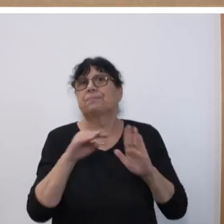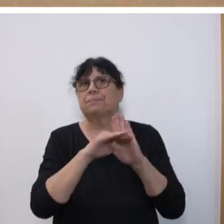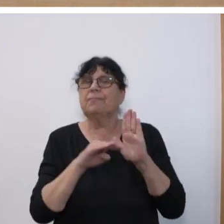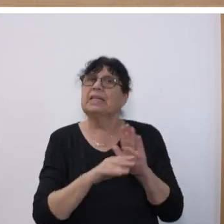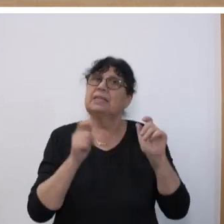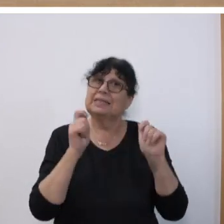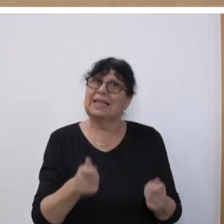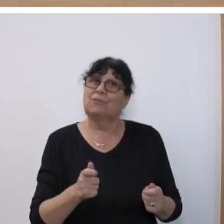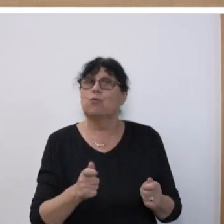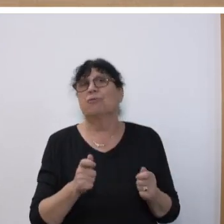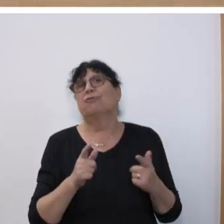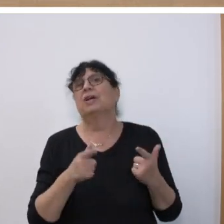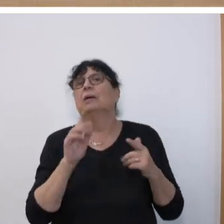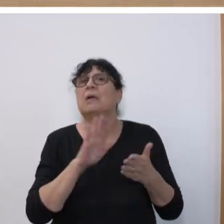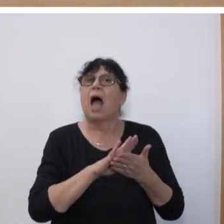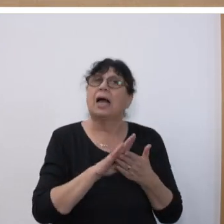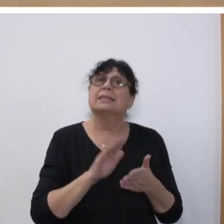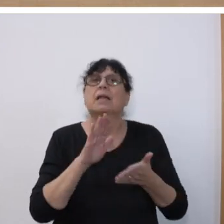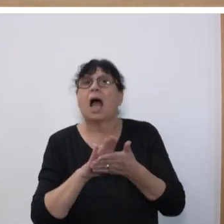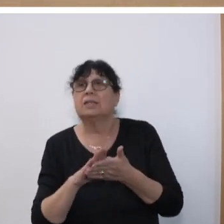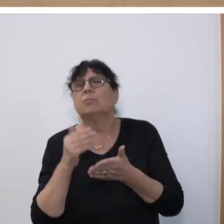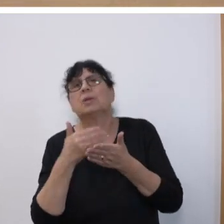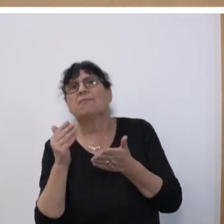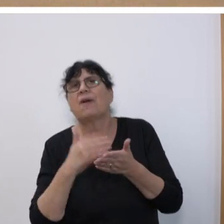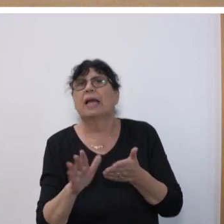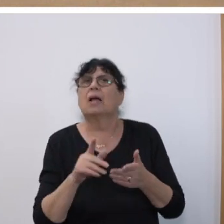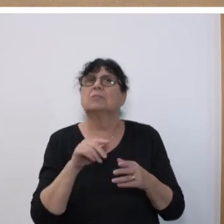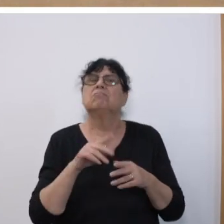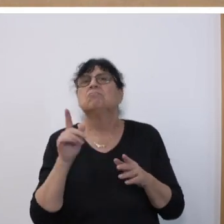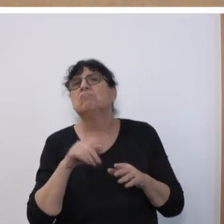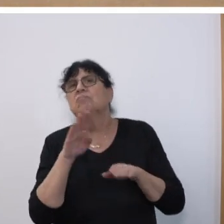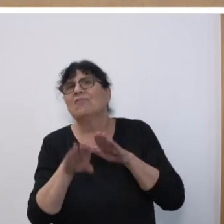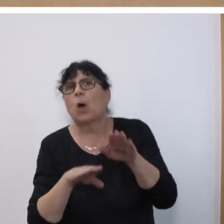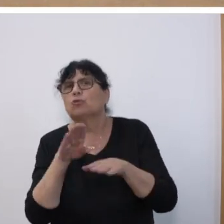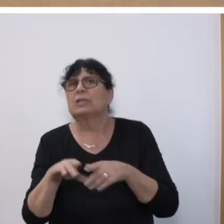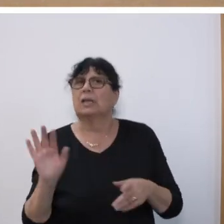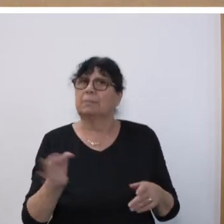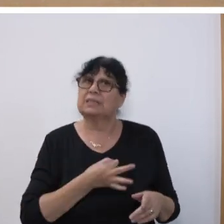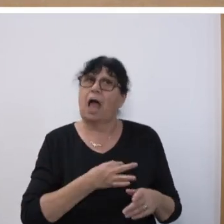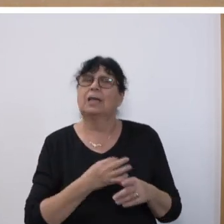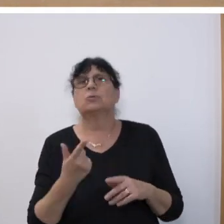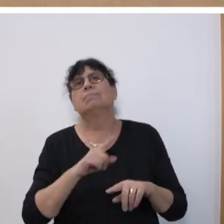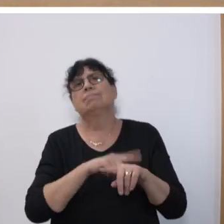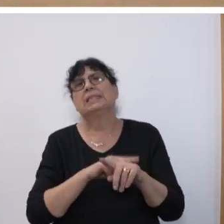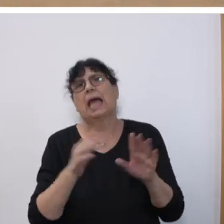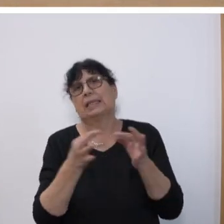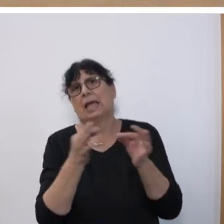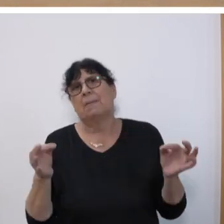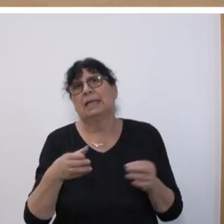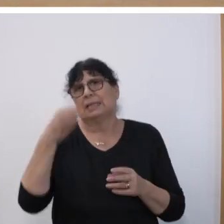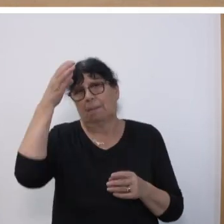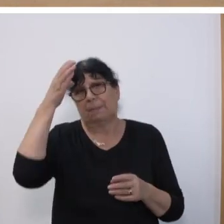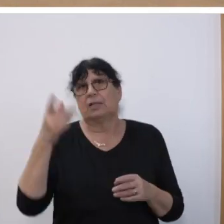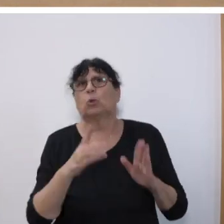ist damit, geht Hand in Hand mit weiteren Meilensteinen des Saarlandes hin zu einer zeitgemäßen Bildungsdigitalisierung. Darauf bin ich